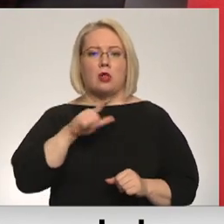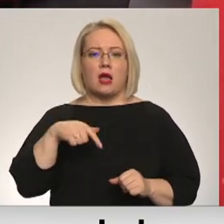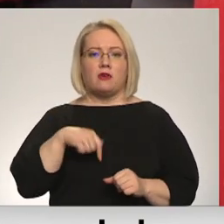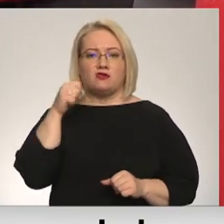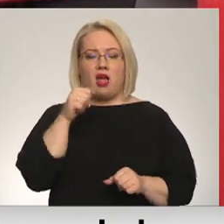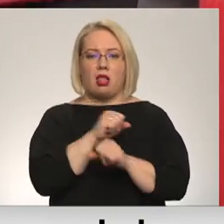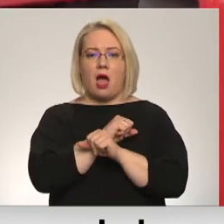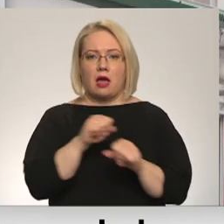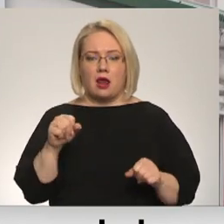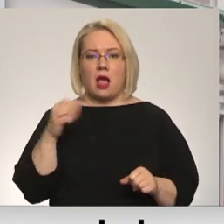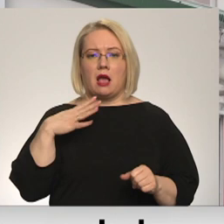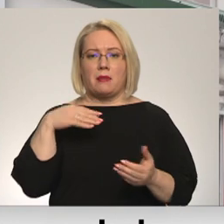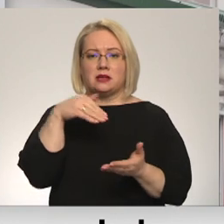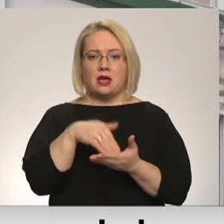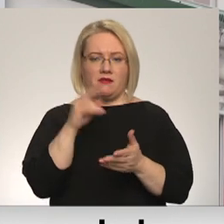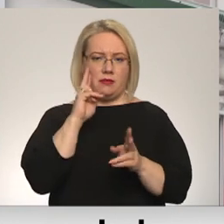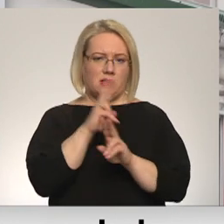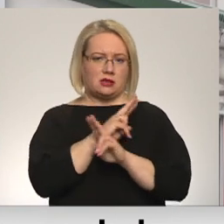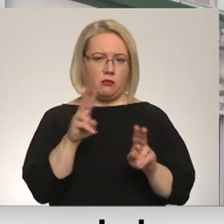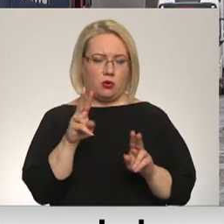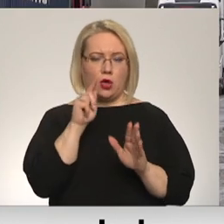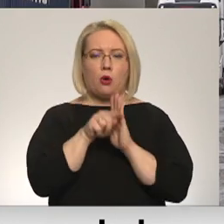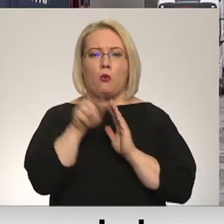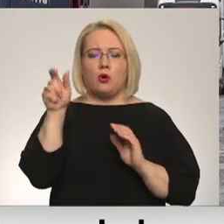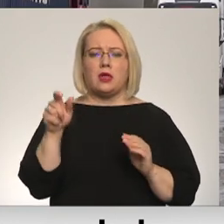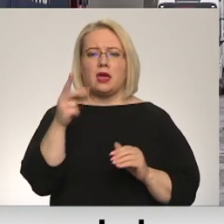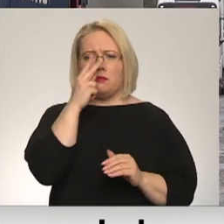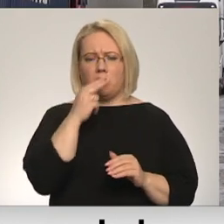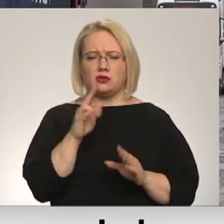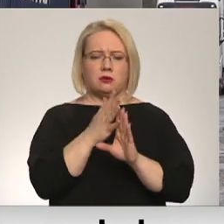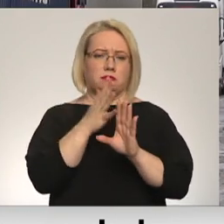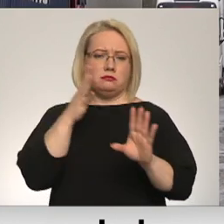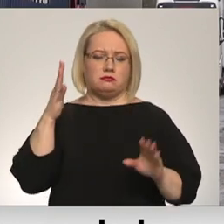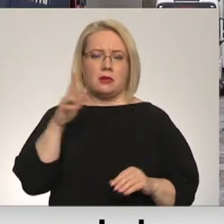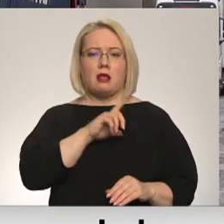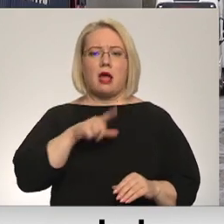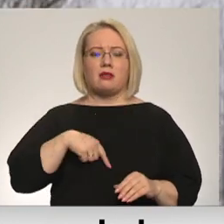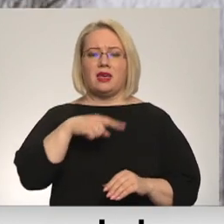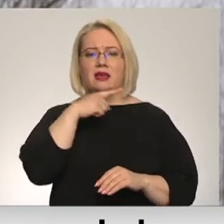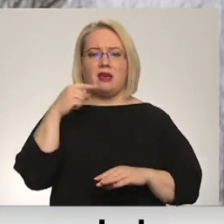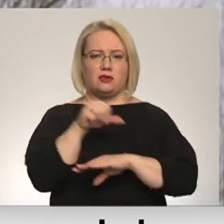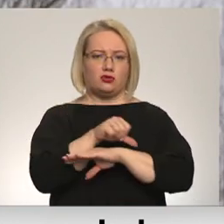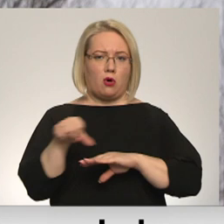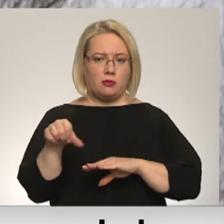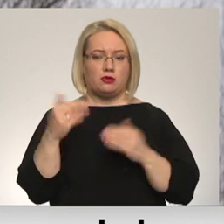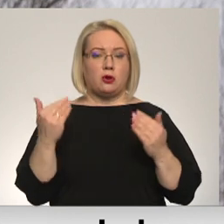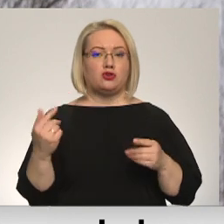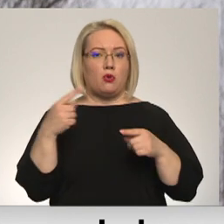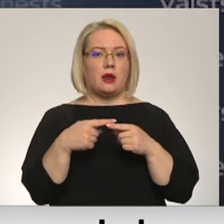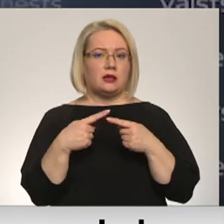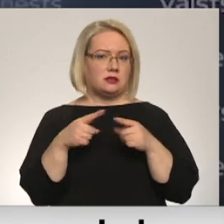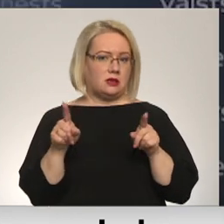te stāvām, neviens nav sapratis. Muitnieki jau pieraduši, ka rindas veidojas pie Latvijas Krievijas robežpunktiem, bet šoreiz ir